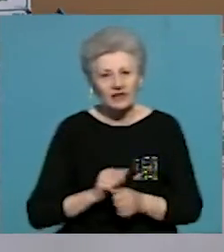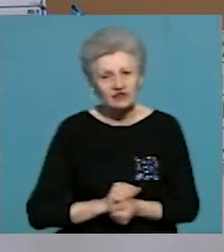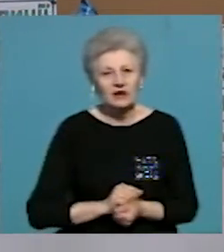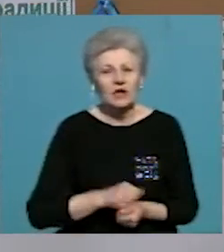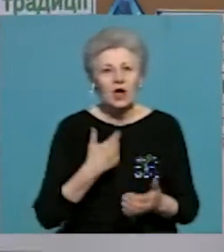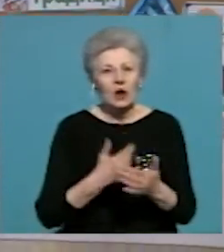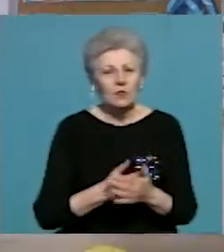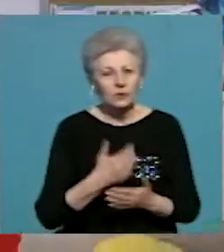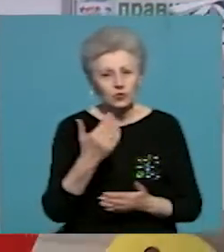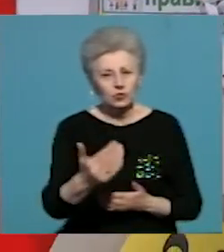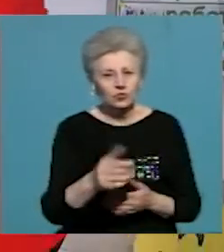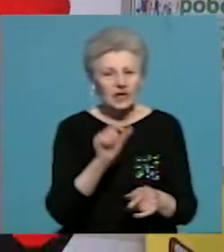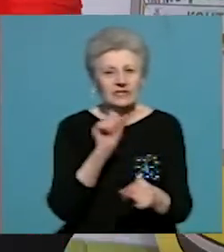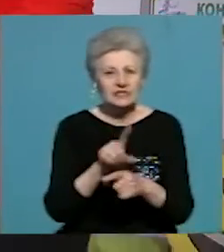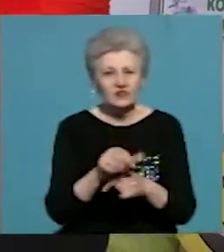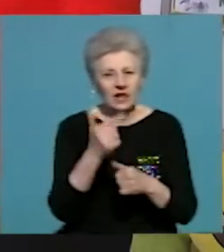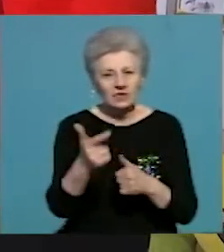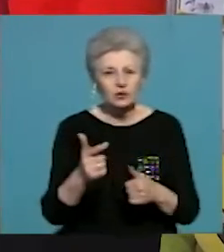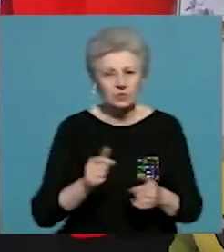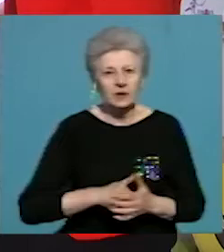Будь ласка, виконуємо завдання і купи своколи.